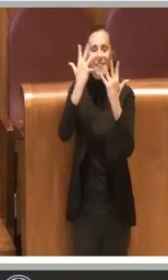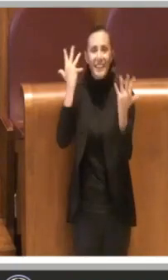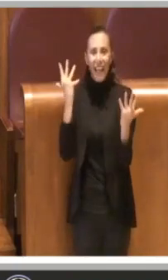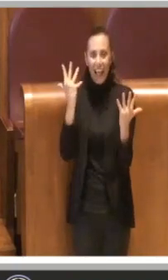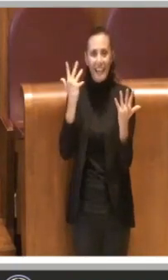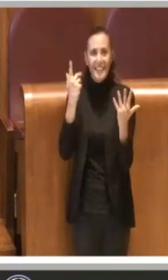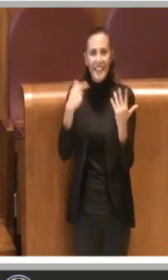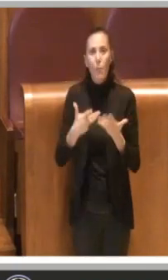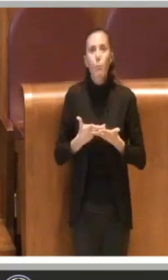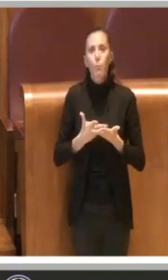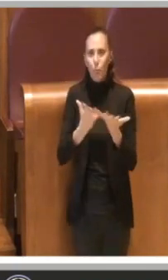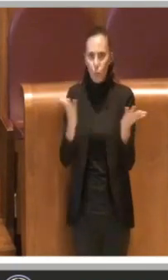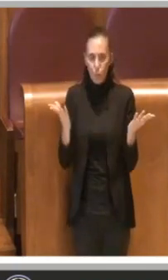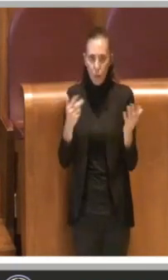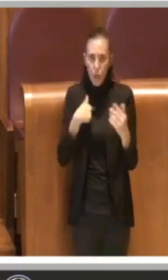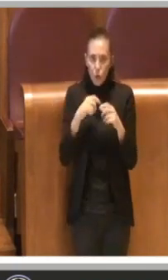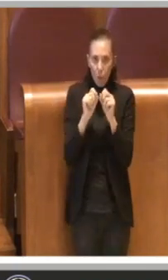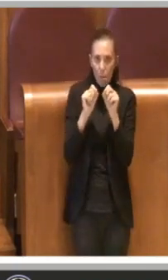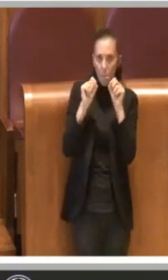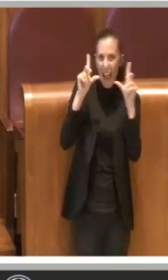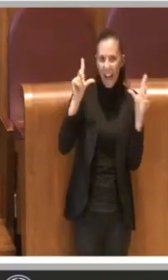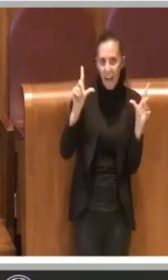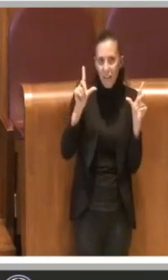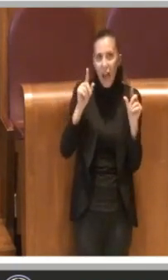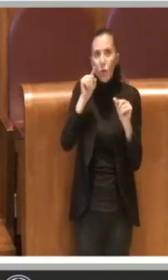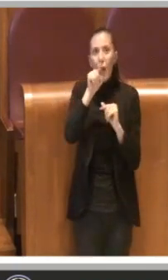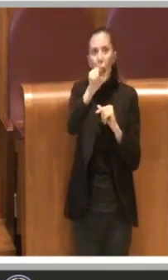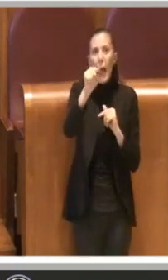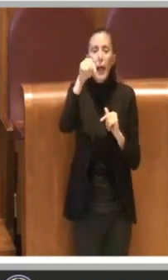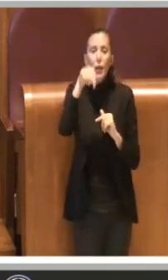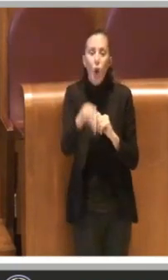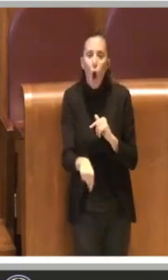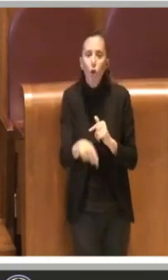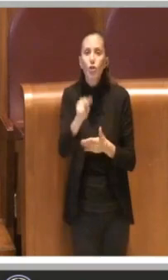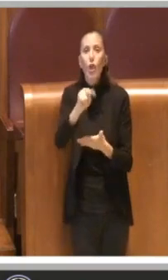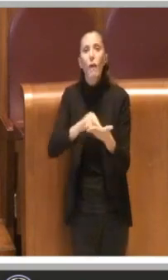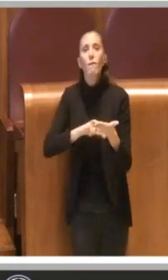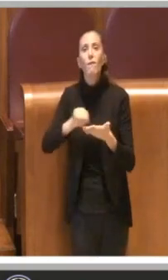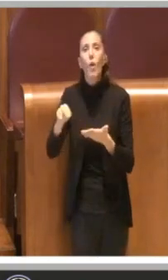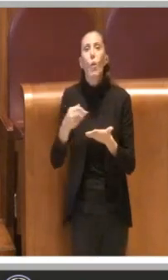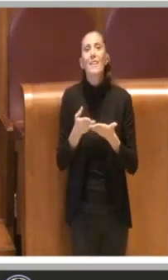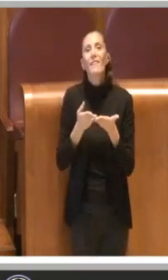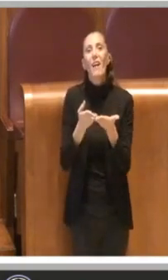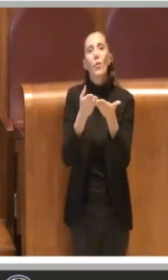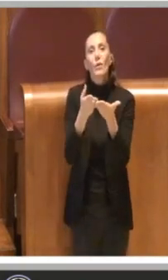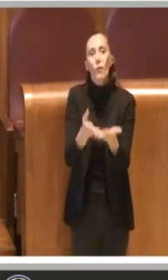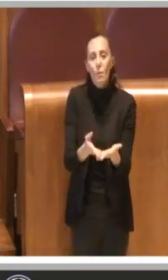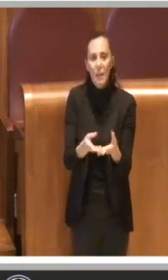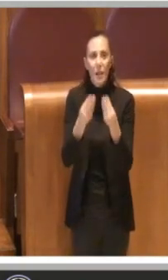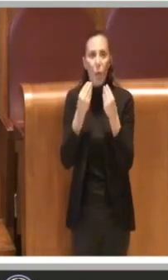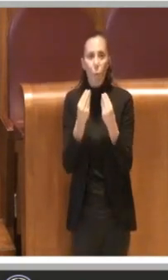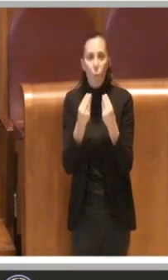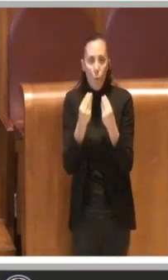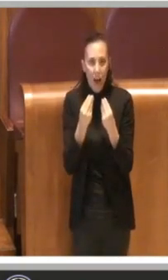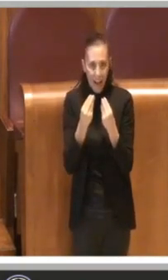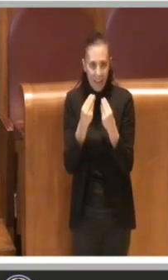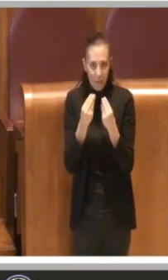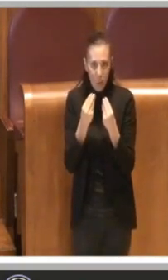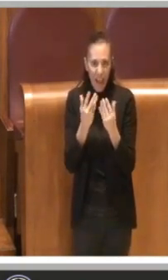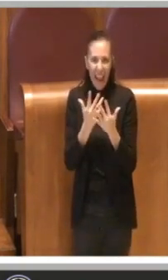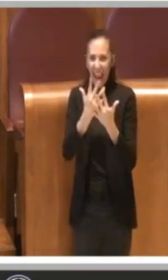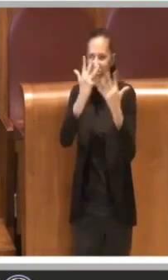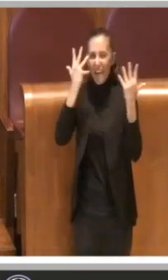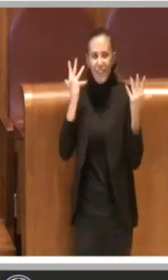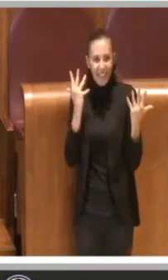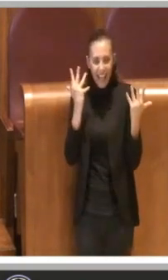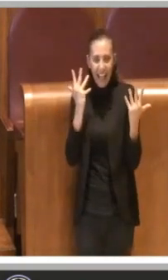Infatti sono un po' stupito sul fatto che lei oggi voti favorevolmente questa proposta, quando invece l'evidenza pubblica è uno dei